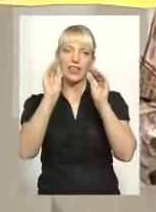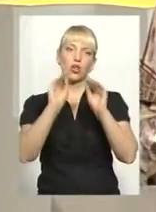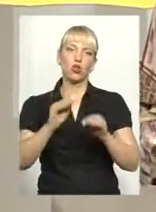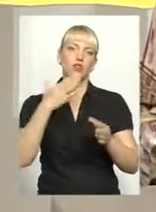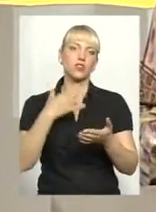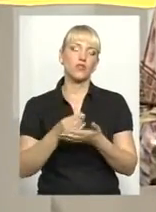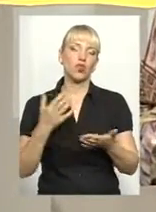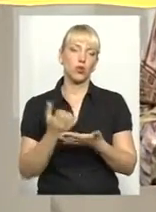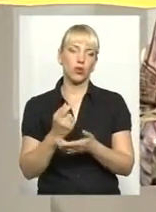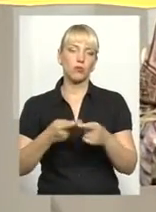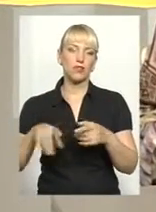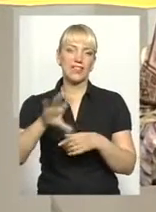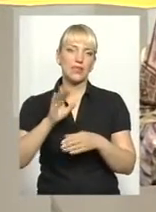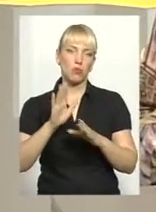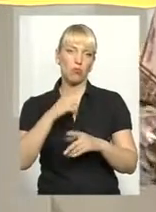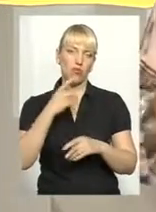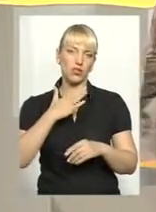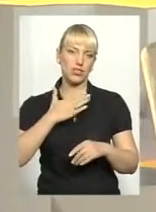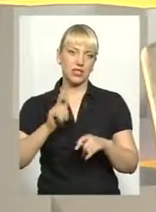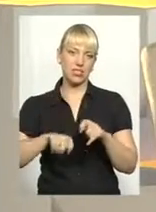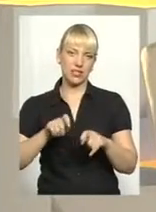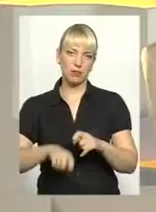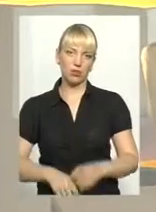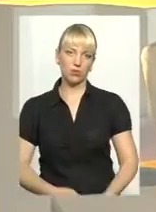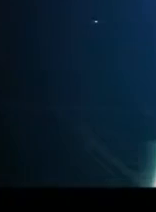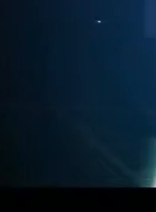говоримо із нашим експертом та спочатку сюжет.